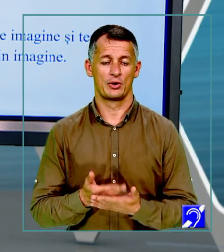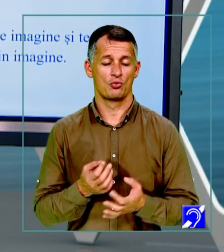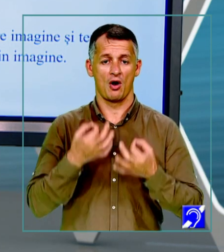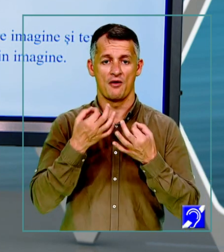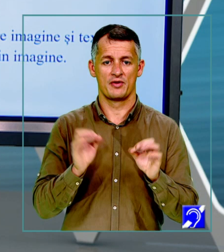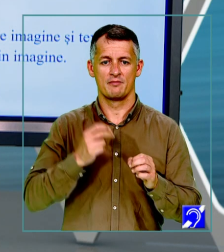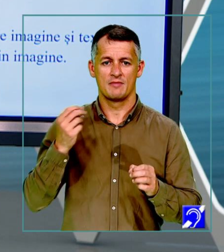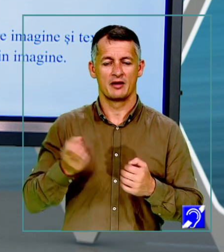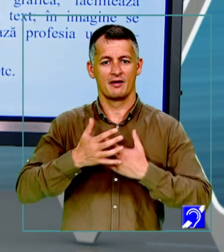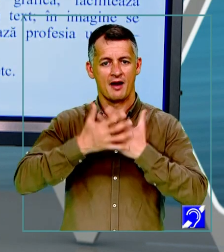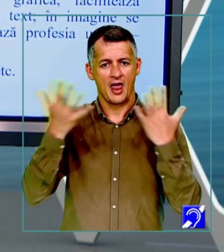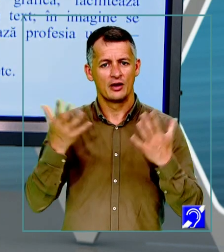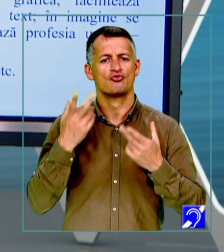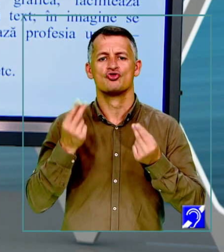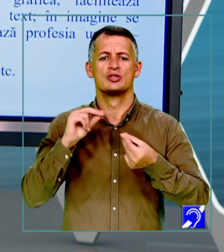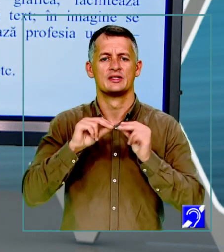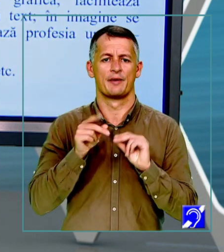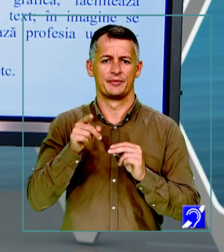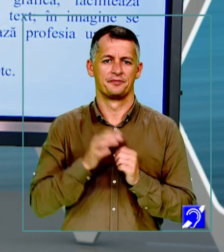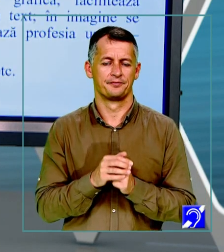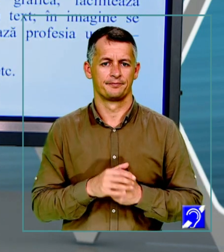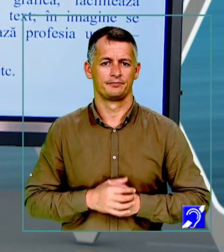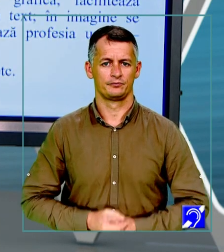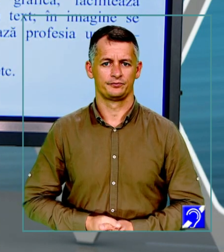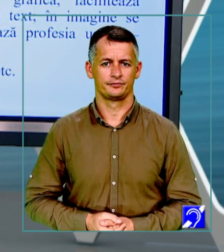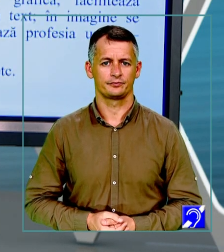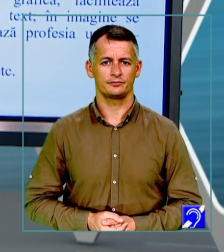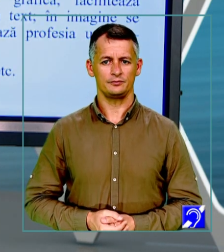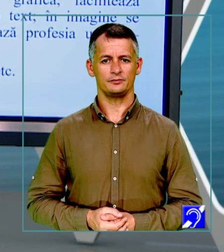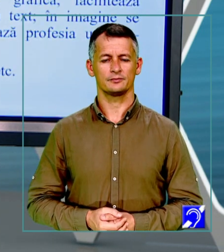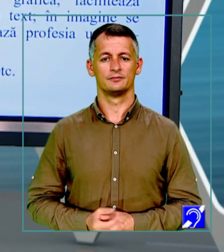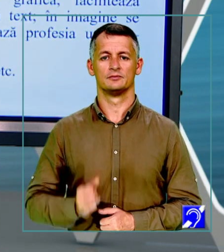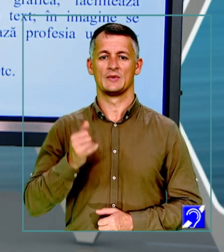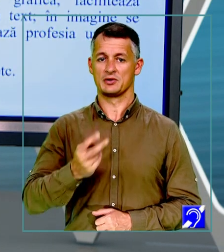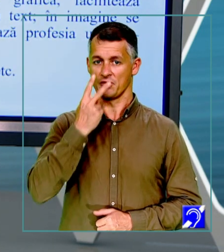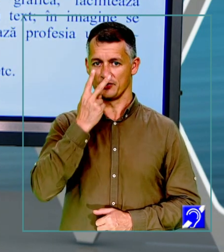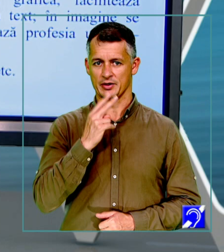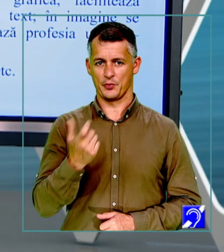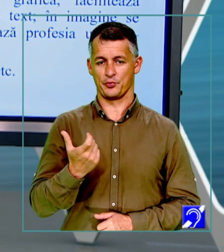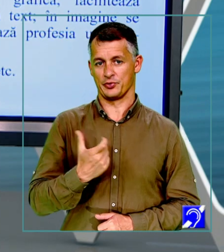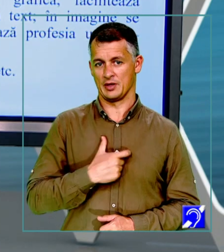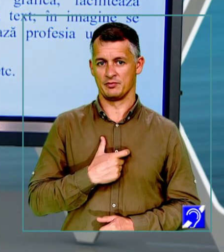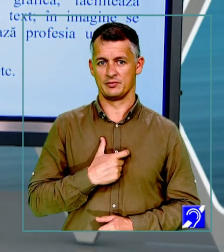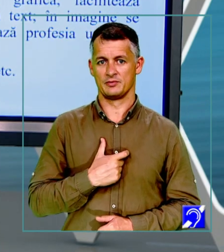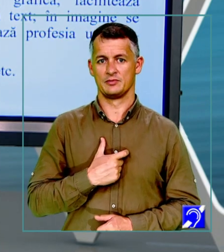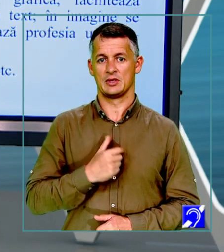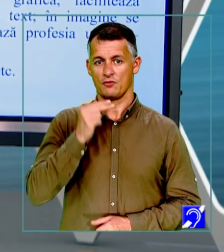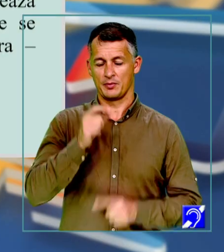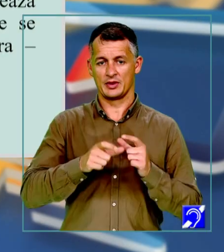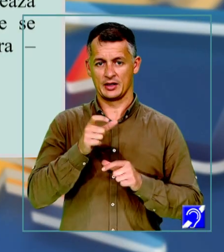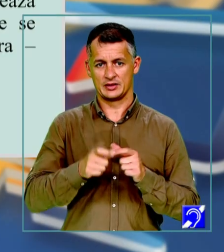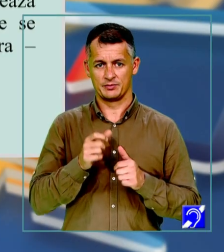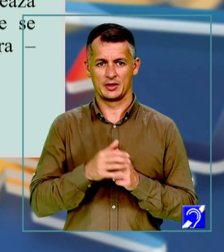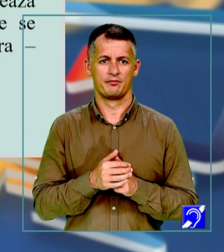clar. Ce presupune structura textului și a imaginii? Aici, sigur că pot să fac referire în enunțul meu la